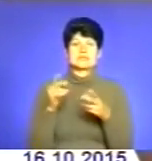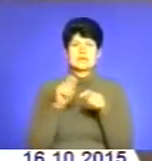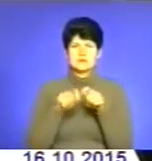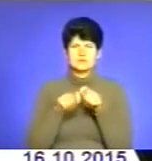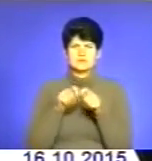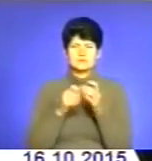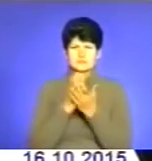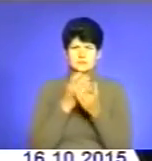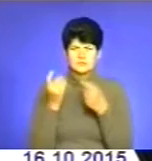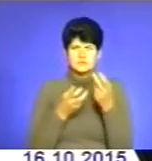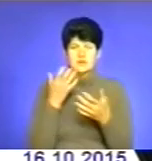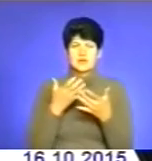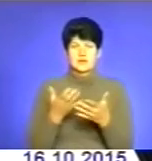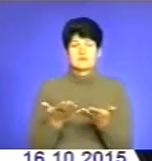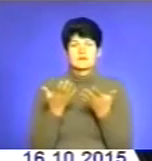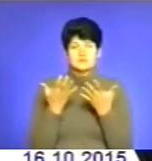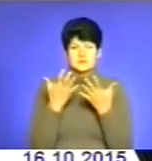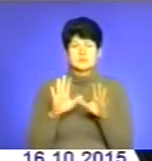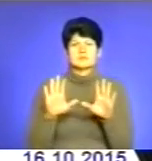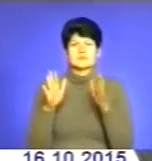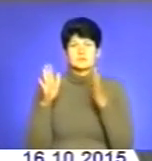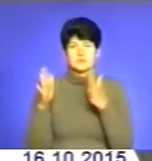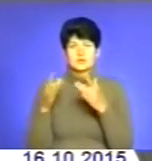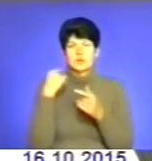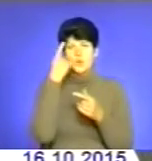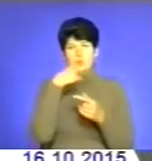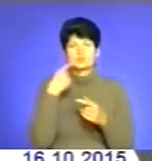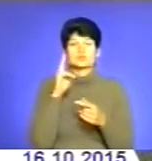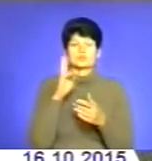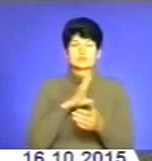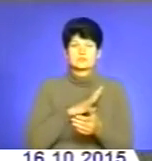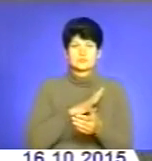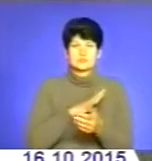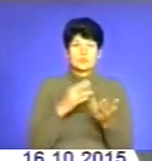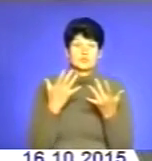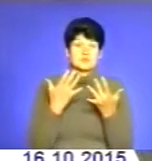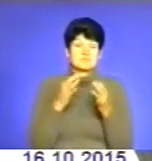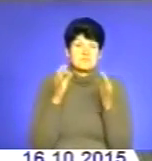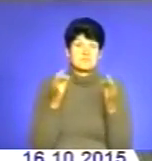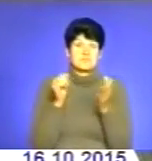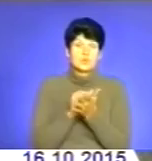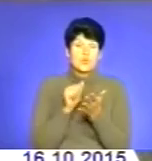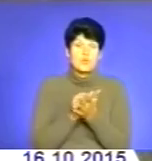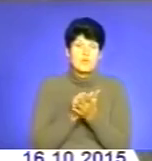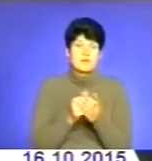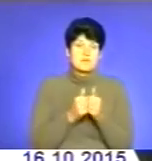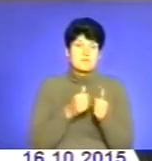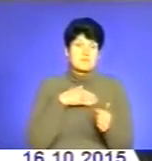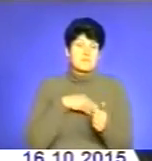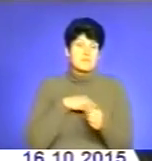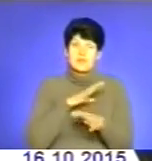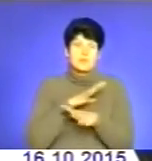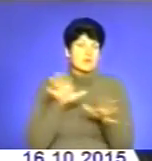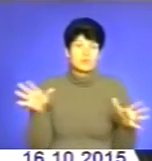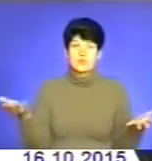і встановить усі обставини дорожньо-транспортної пригоди, а також особу потерпілого, оскільки жодних документів при ньому на момент аварії